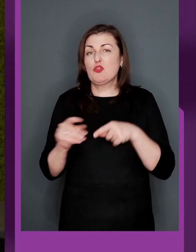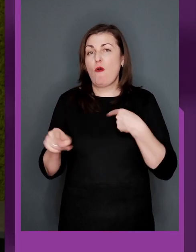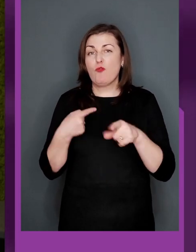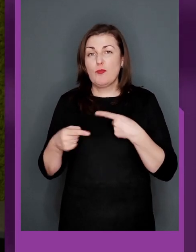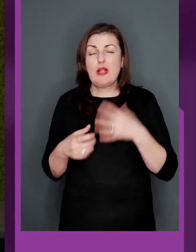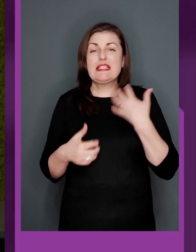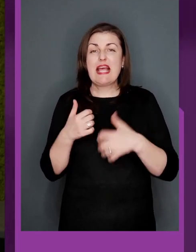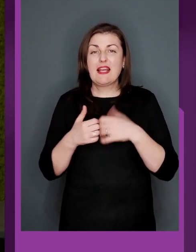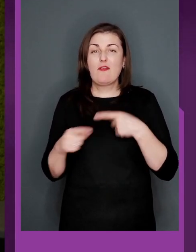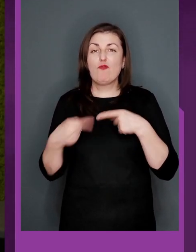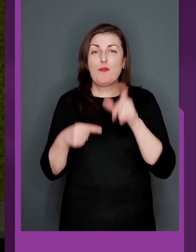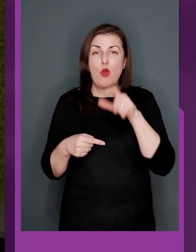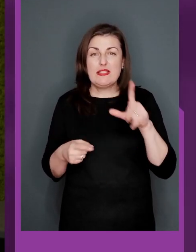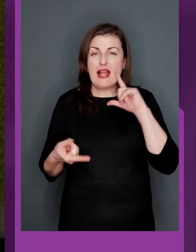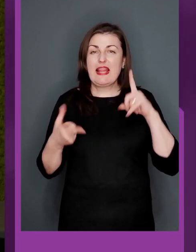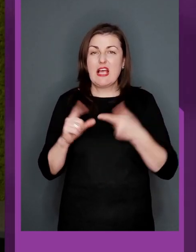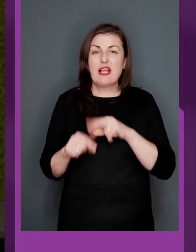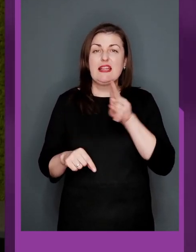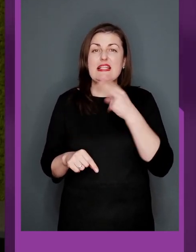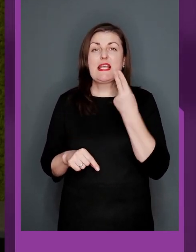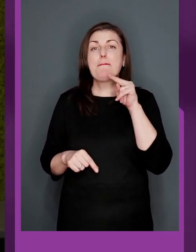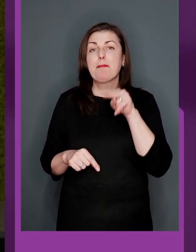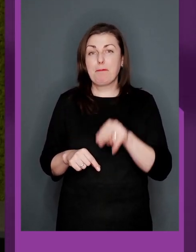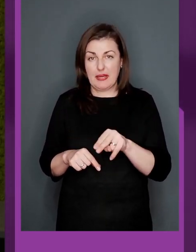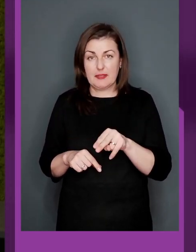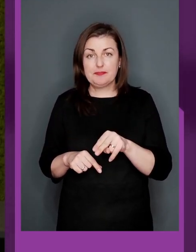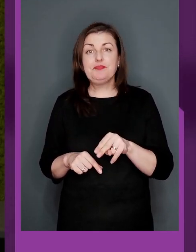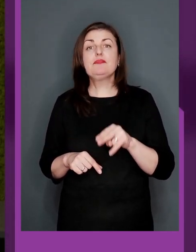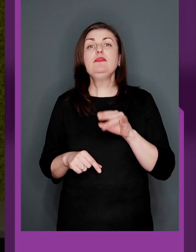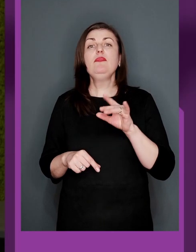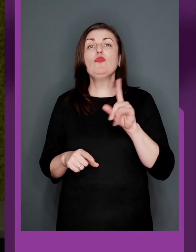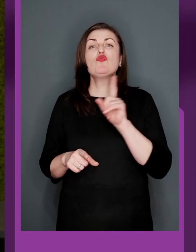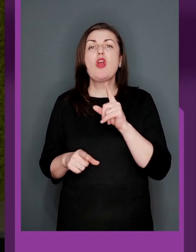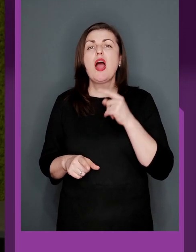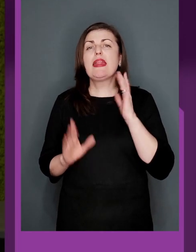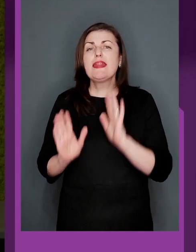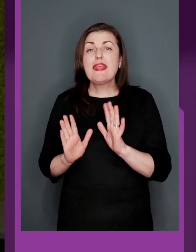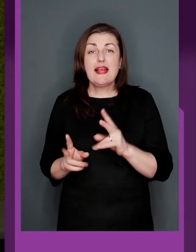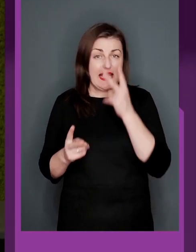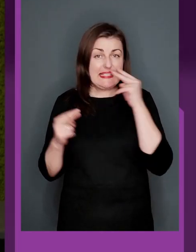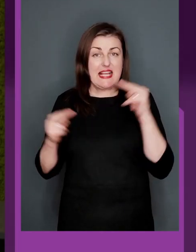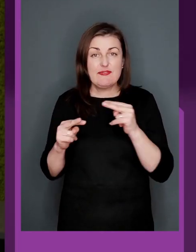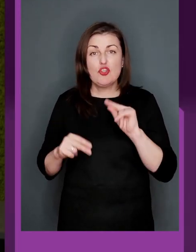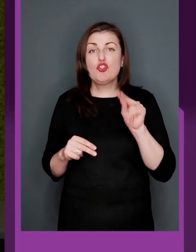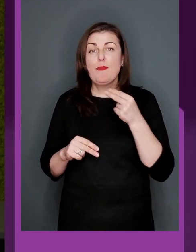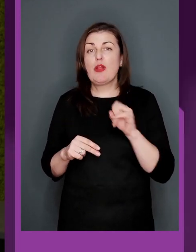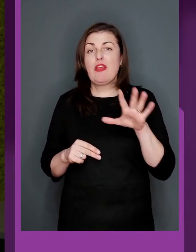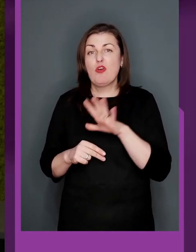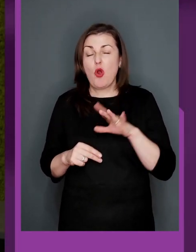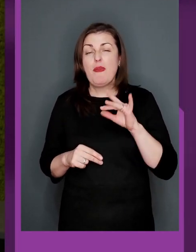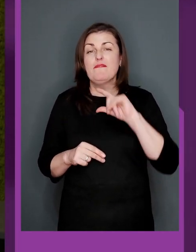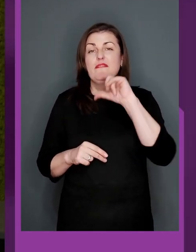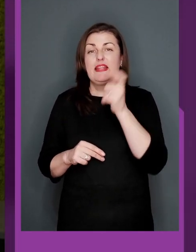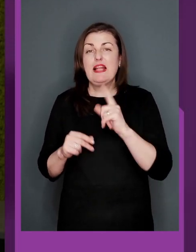паралімпійського футболу серед футболістів з наслідками дитячого церебрального паралічу, що тільки засвідчив чемпіонат